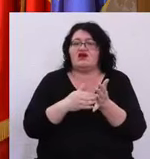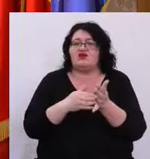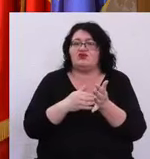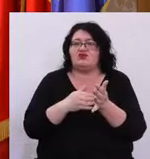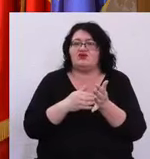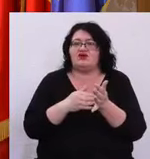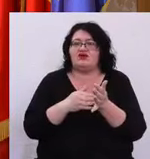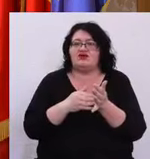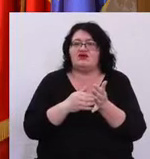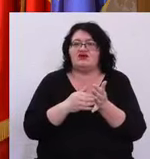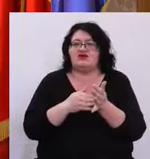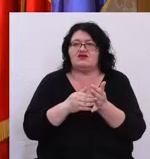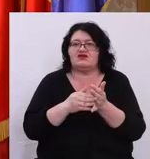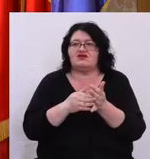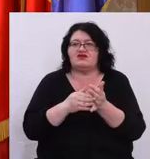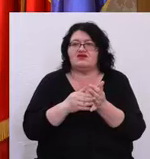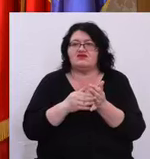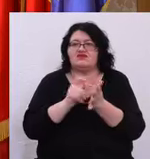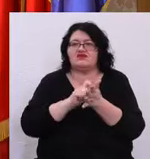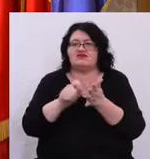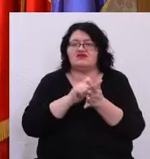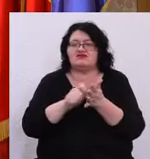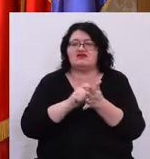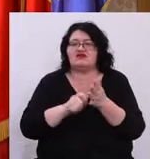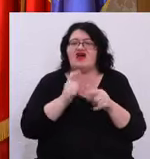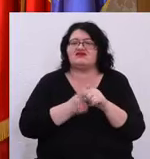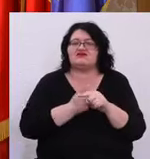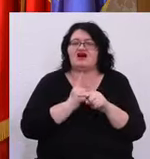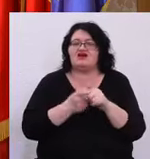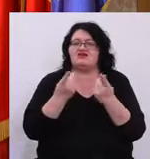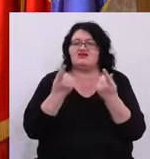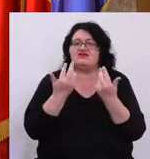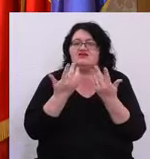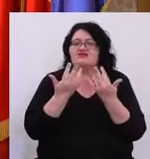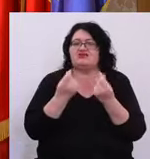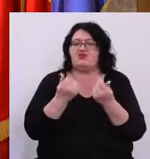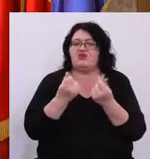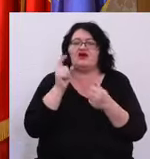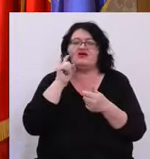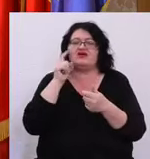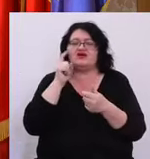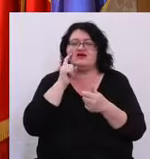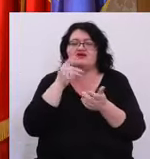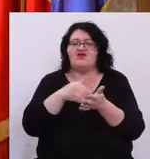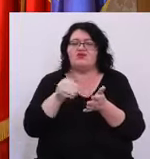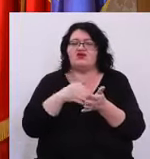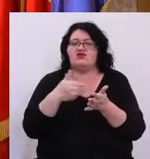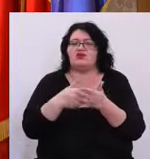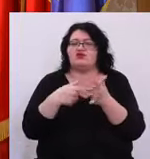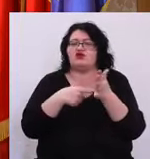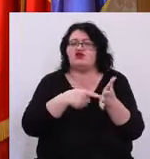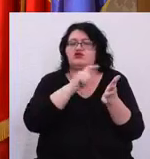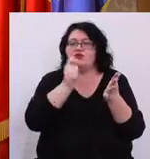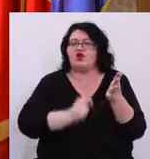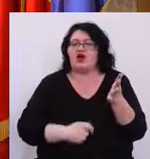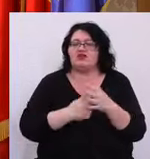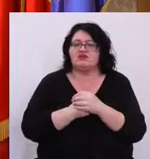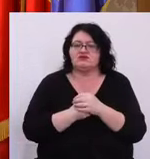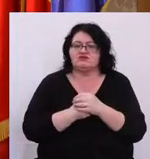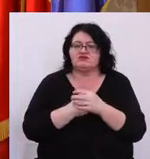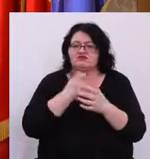scriem exact câți bani cred că vom cheltui pentru acest proiect